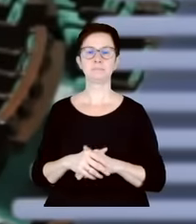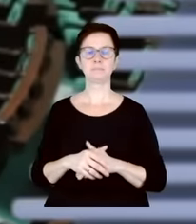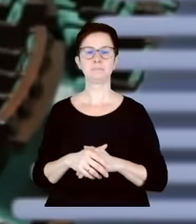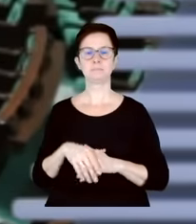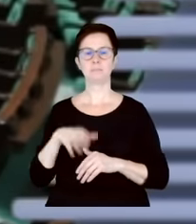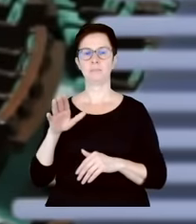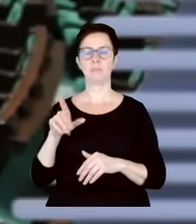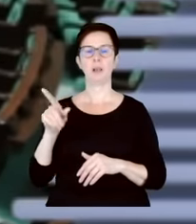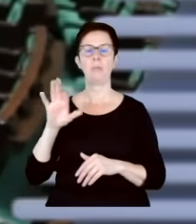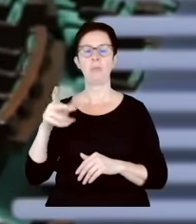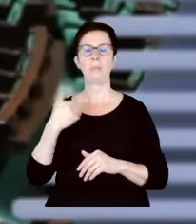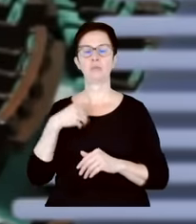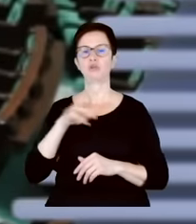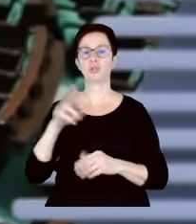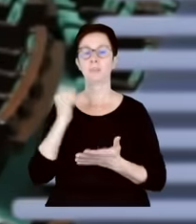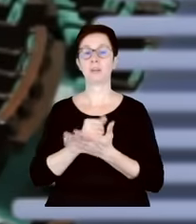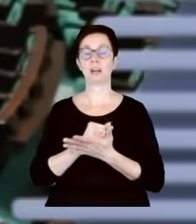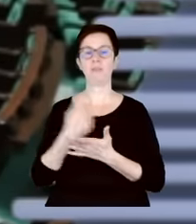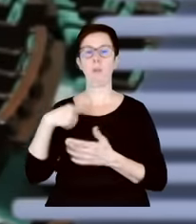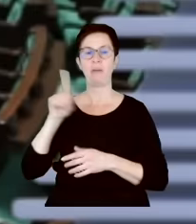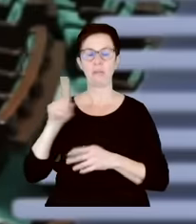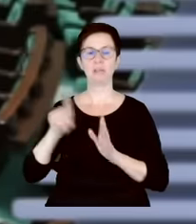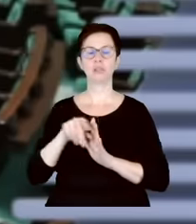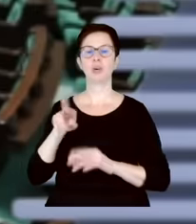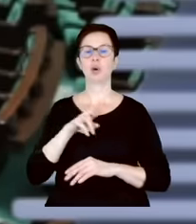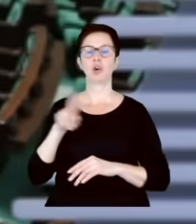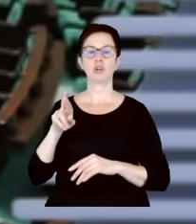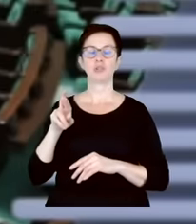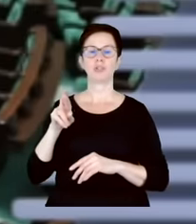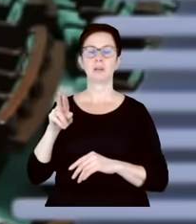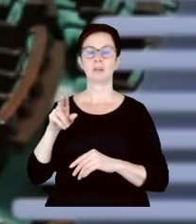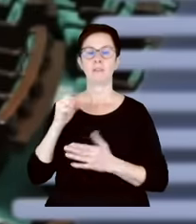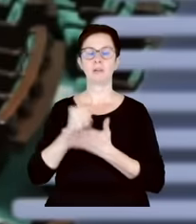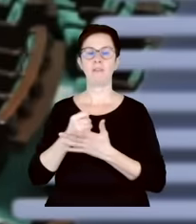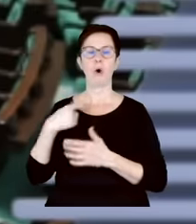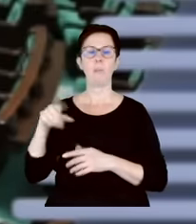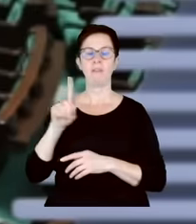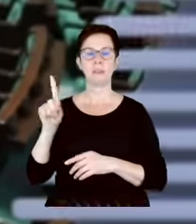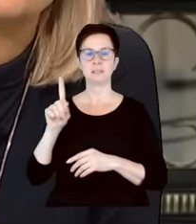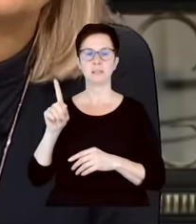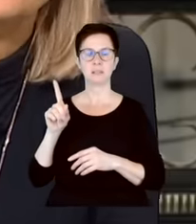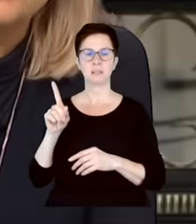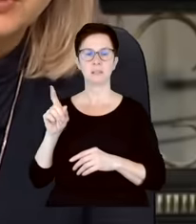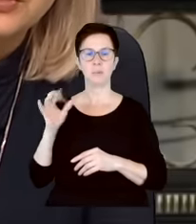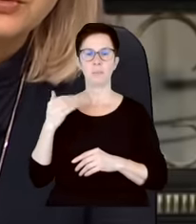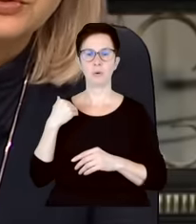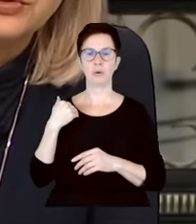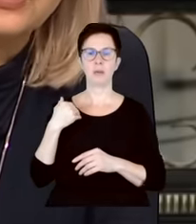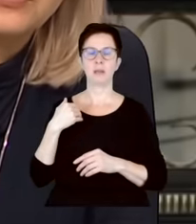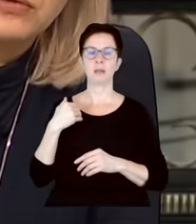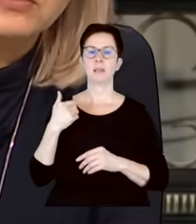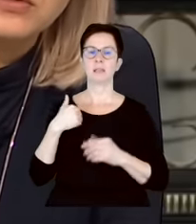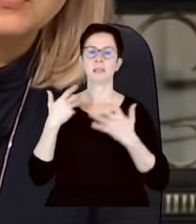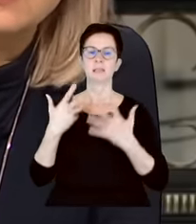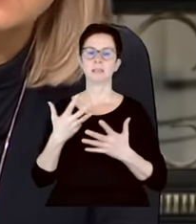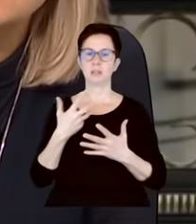kiedy był rzecznikiem Praw Obywatelskich, rzecznikiem Platformy Obywatelskiej. Ale wracam do mojego wcześniejszego pytania. redaktor pozwoli, ja musiała się odnieść